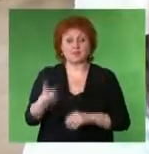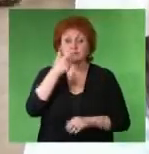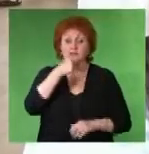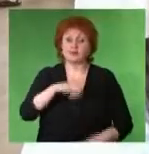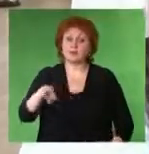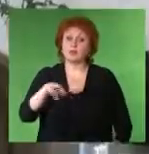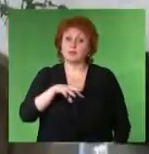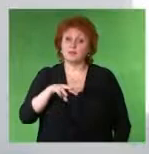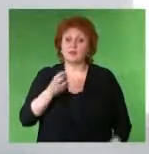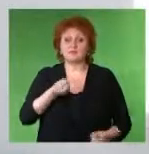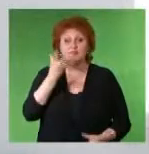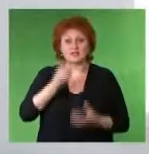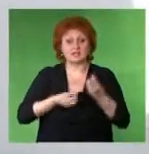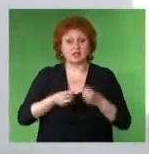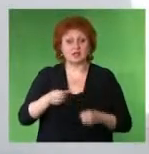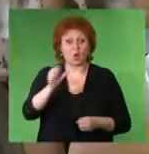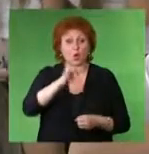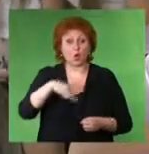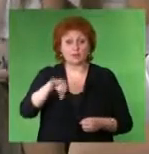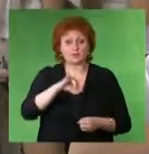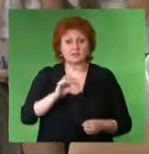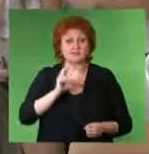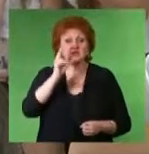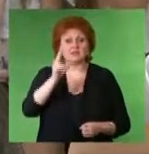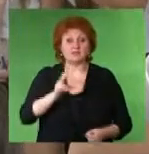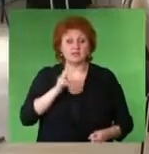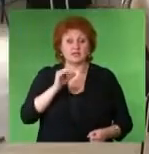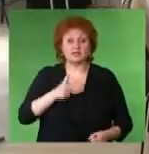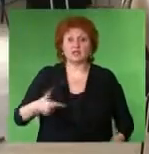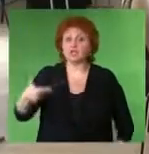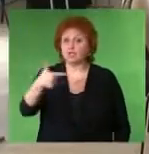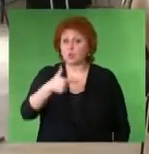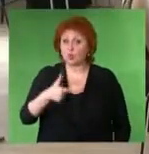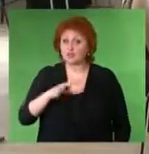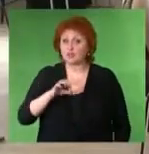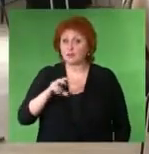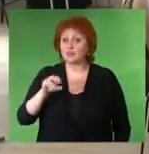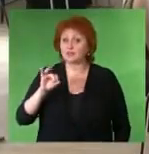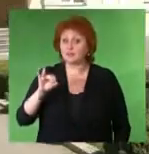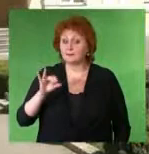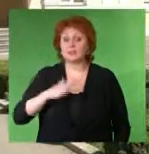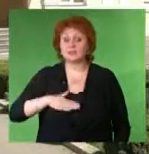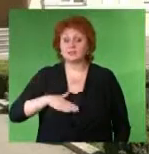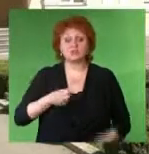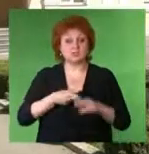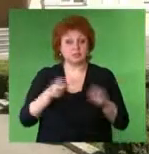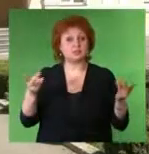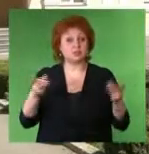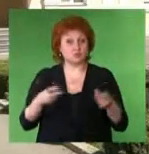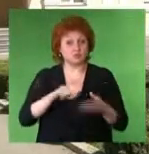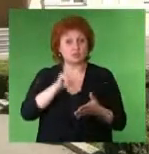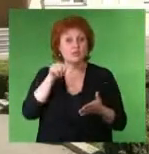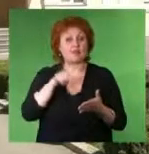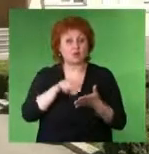Ставропольского, Михайловского, Светлоградского, Ольгинского, Невиномысского благочини и Георгиевской епархии А для чего это нужно?